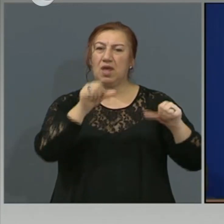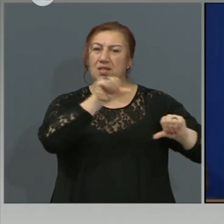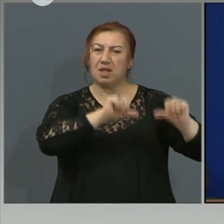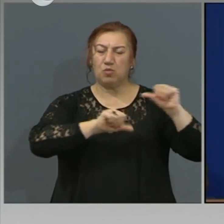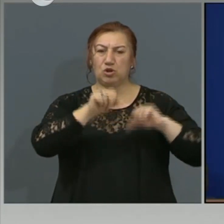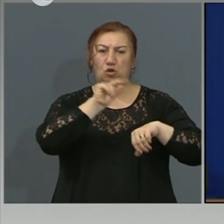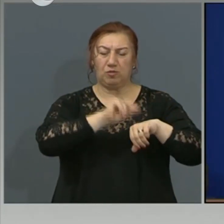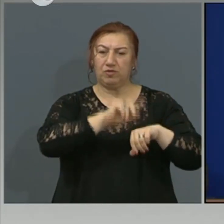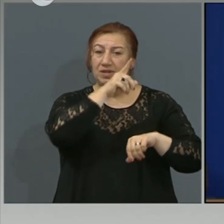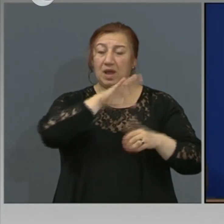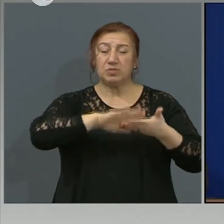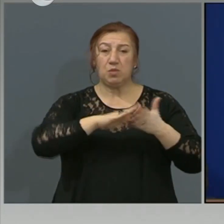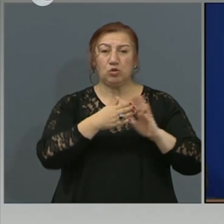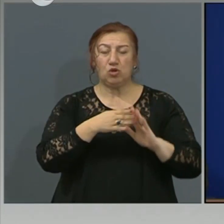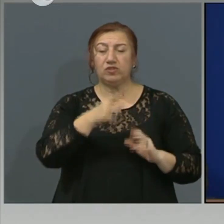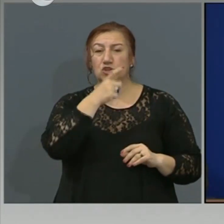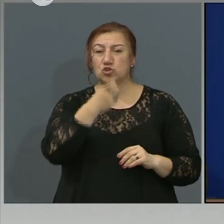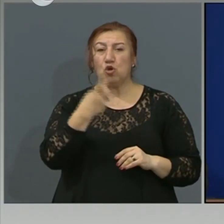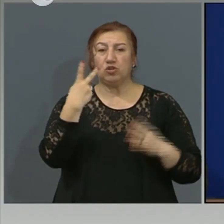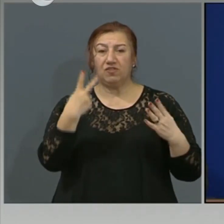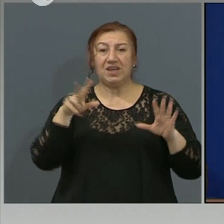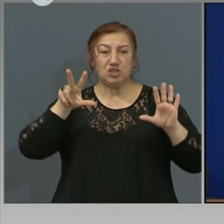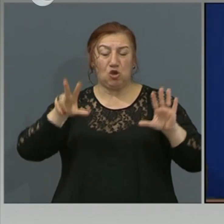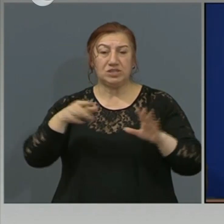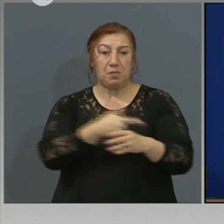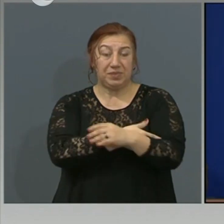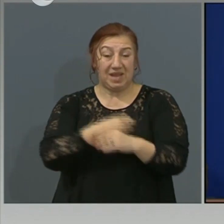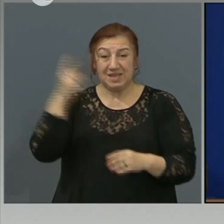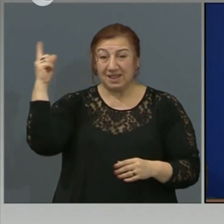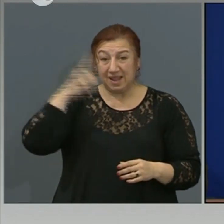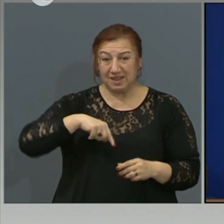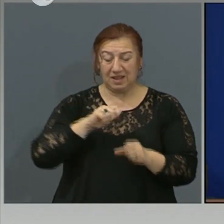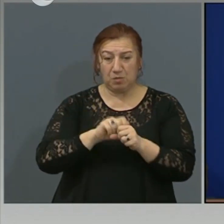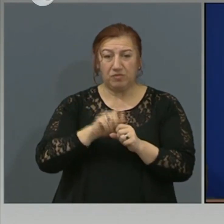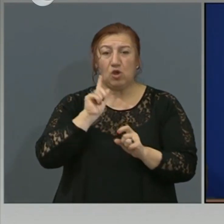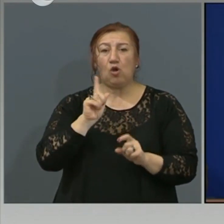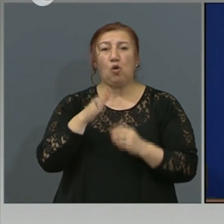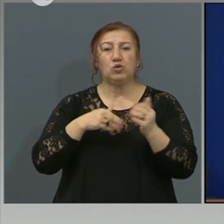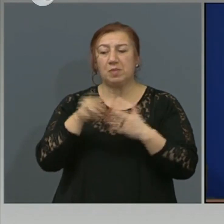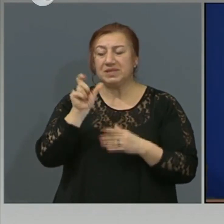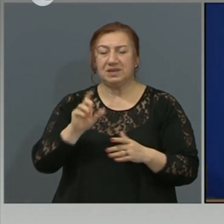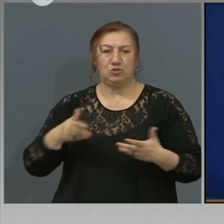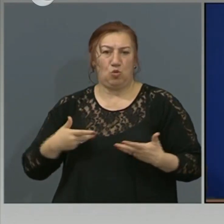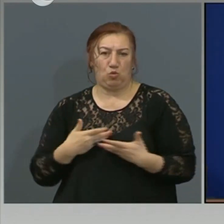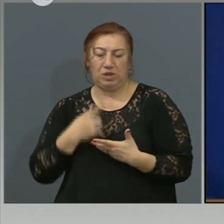128 теста дневно да правят. Колко специалисти са необходими и колко време за да се стигне до такава бройка? Благодаря.